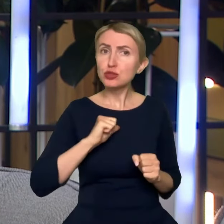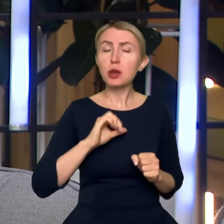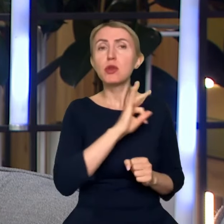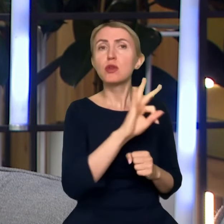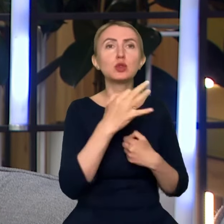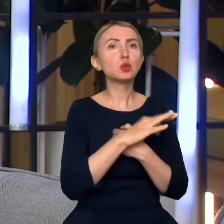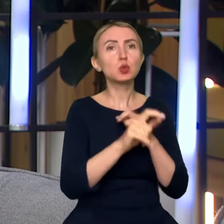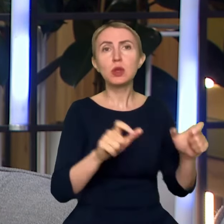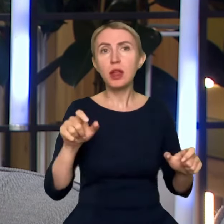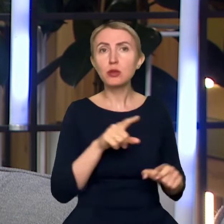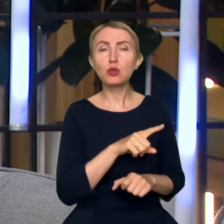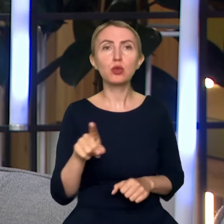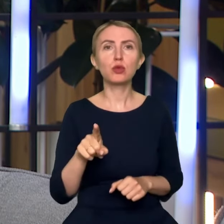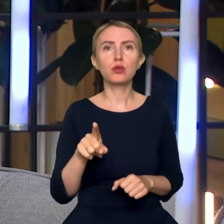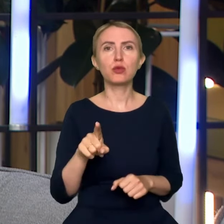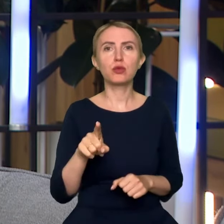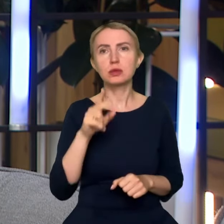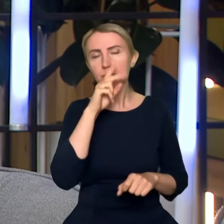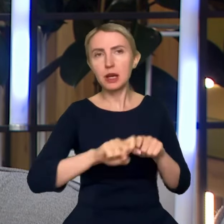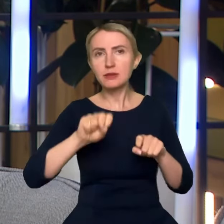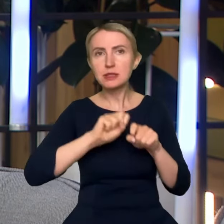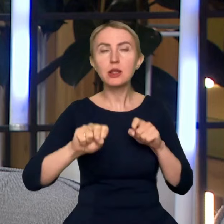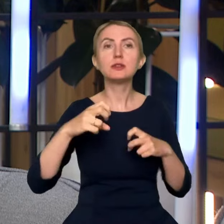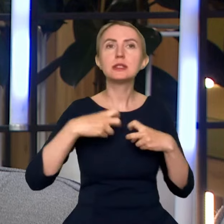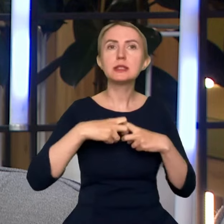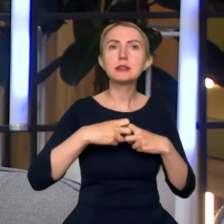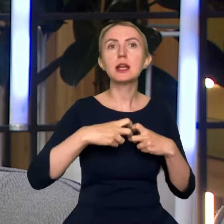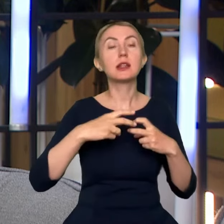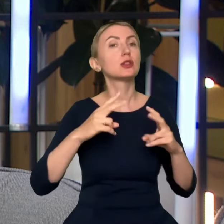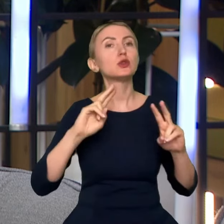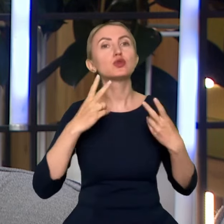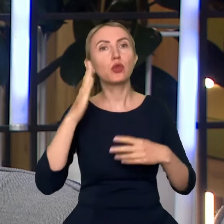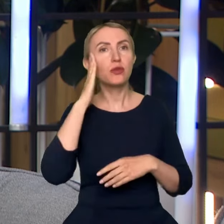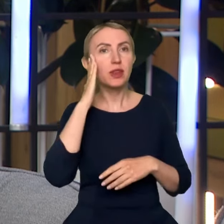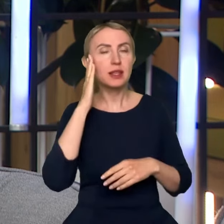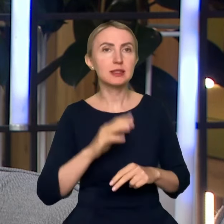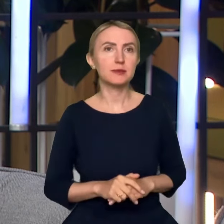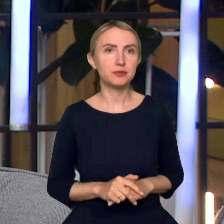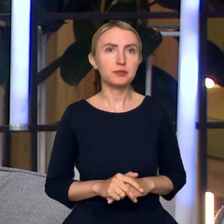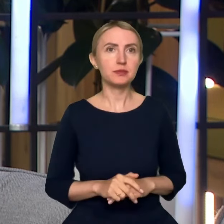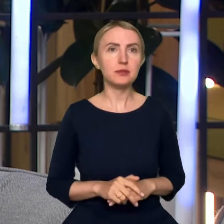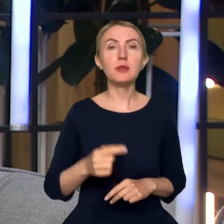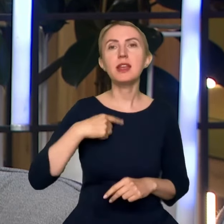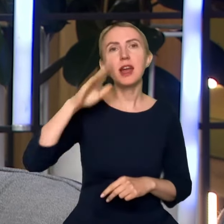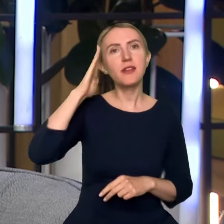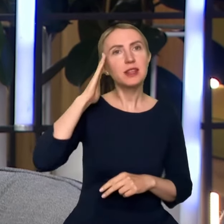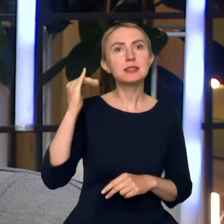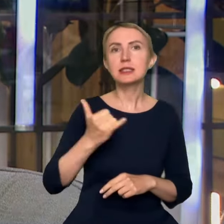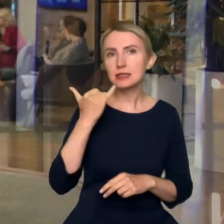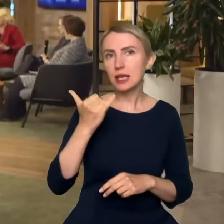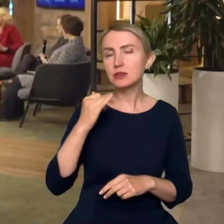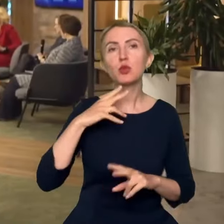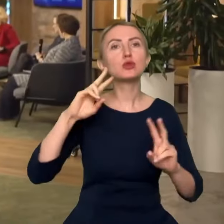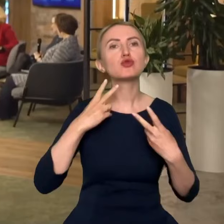zaglądając do internetu i stamtąd czerpiąc wiedzę? Znaczy ja tą wiedzę zawsze czerpałam chyba z internetu, bo